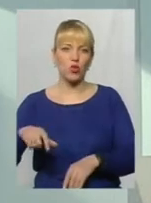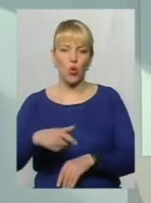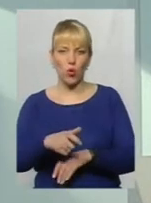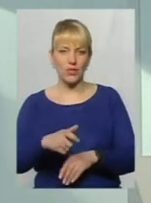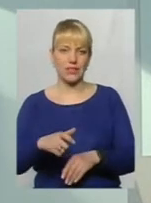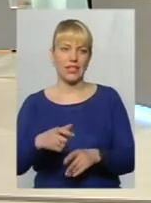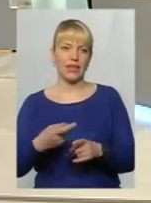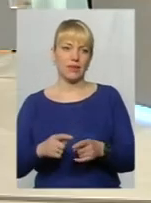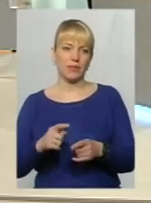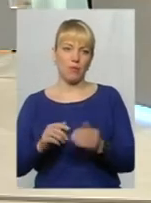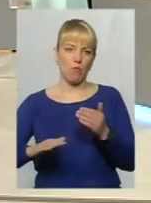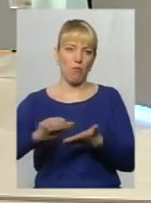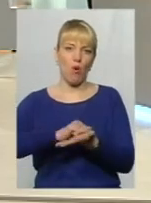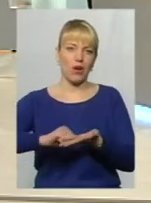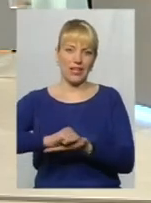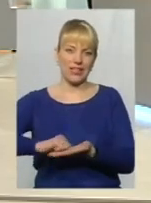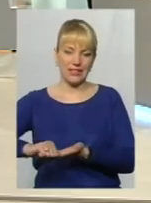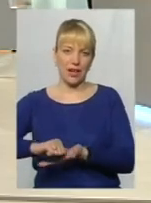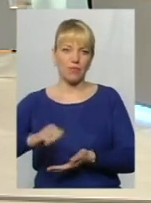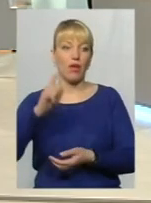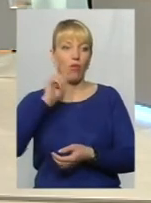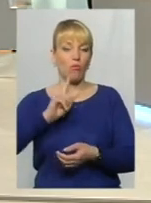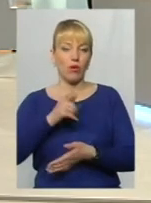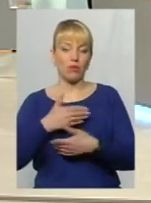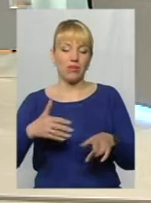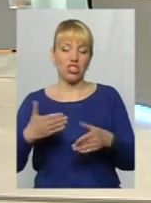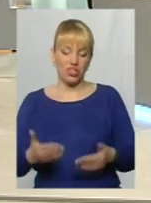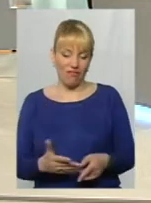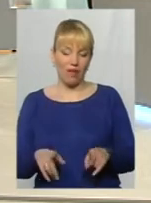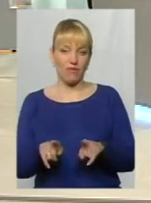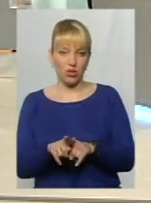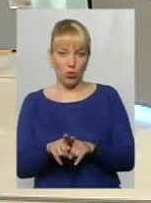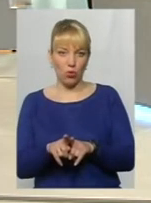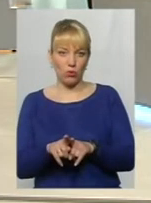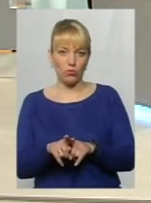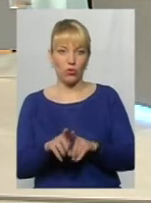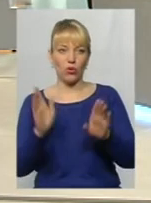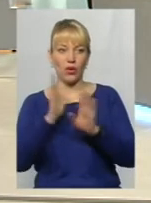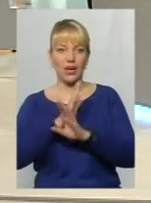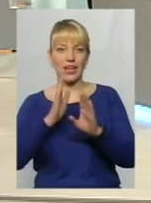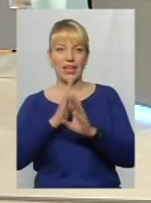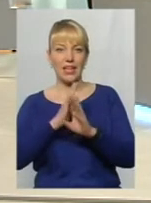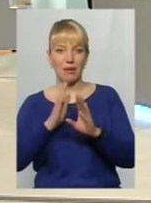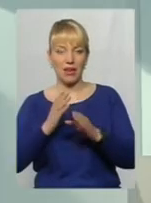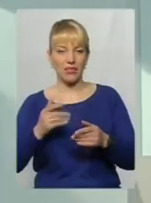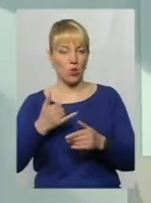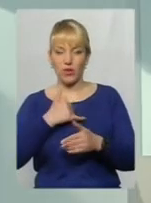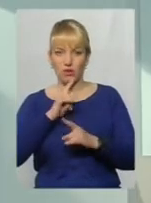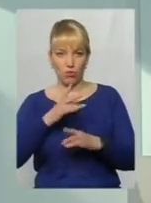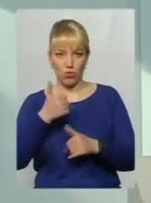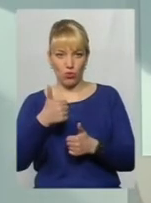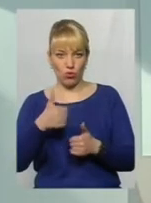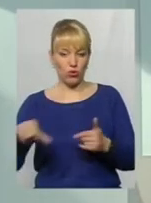руйнує дорожнє покриття. Поки ми живемо в такому кліматі, в нас весною не буде рівних доріг? Ні. Якщо